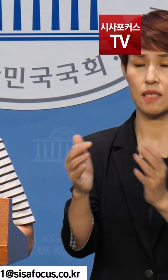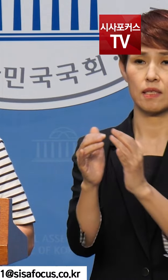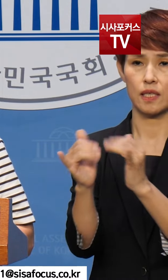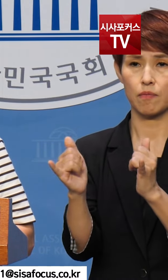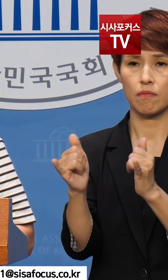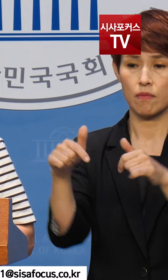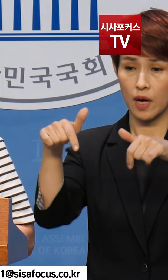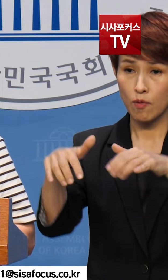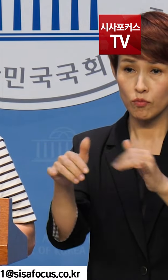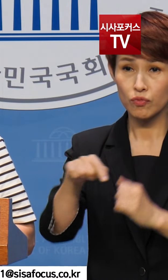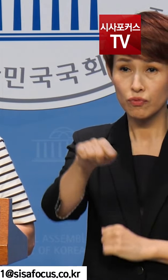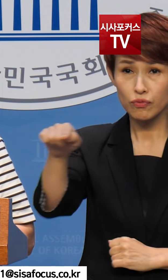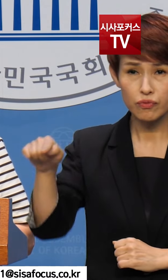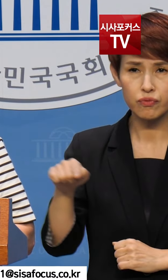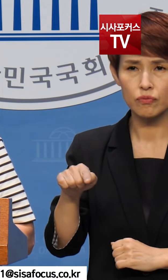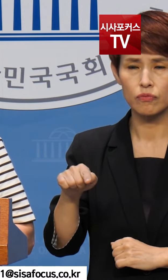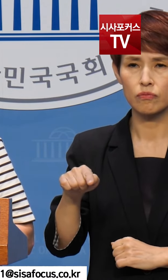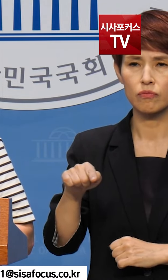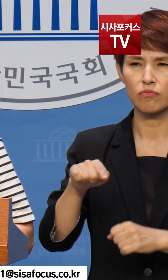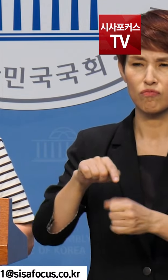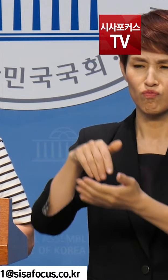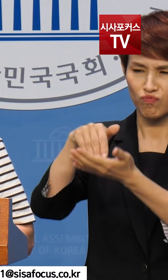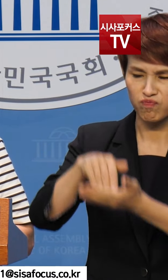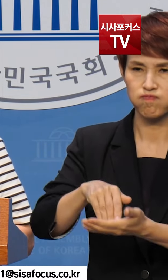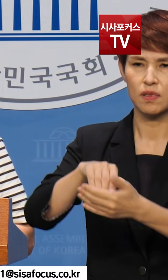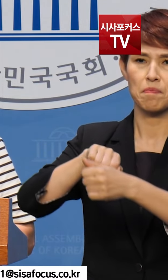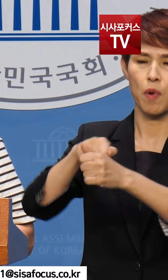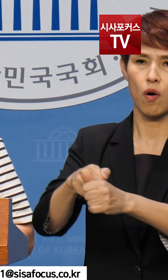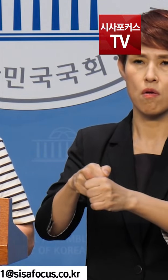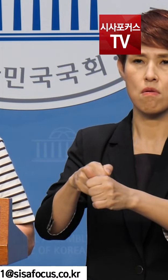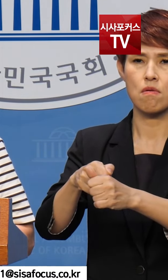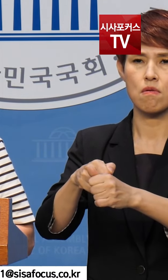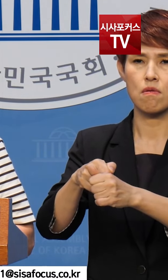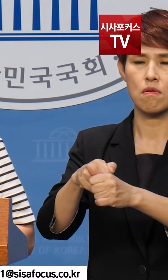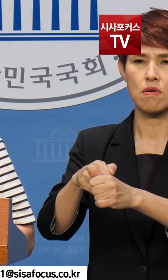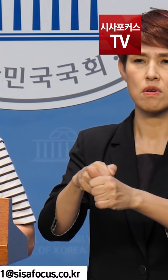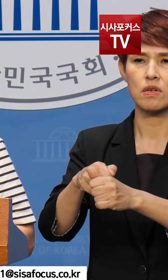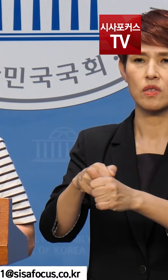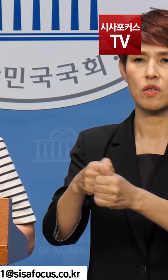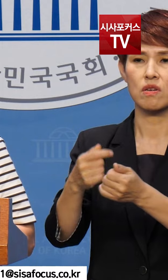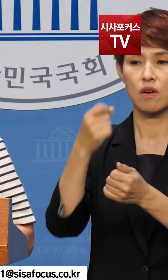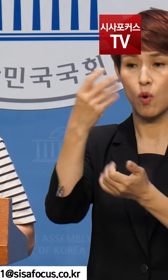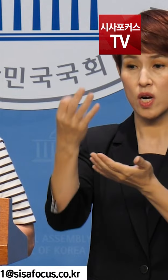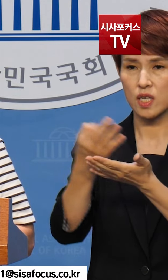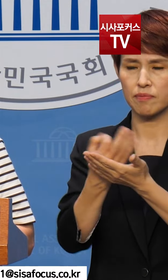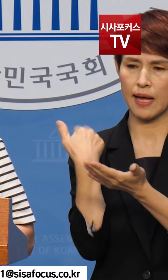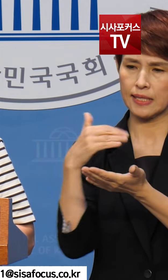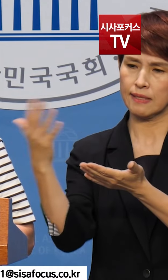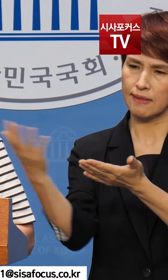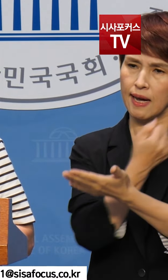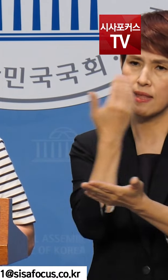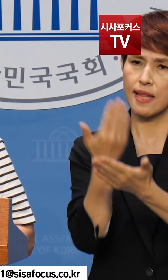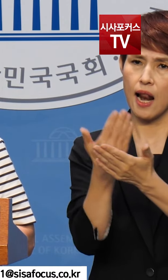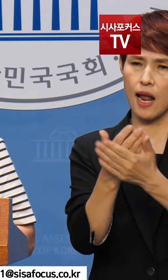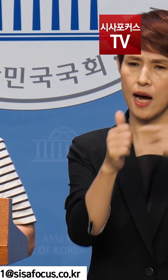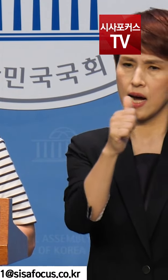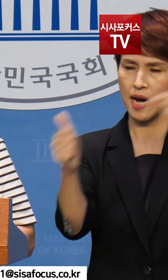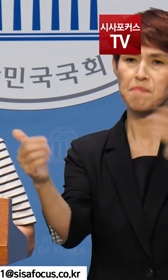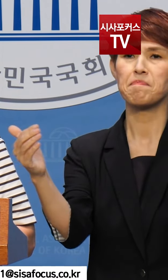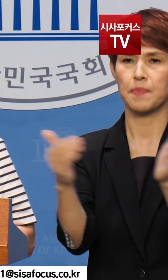간부들에게 중징계와 수참만 원에 해당하는 임금을 환수하라는 조치를